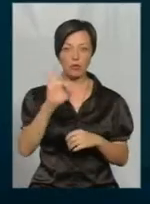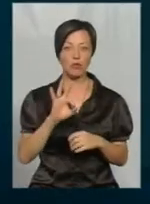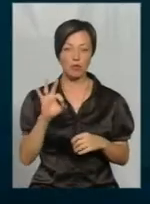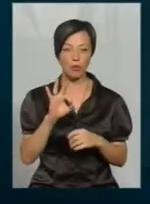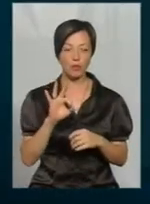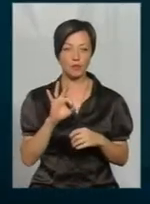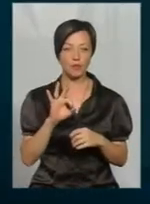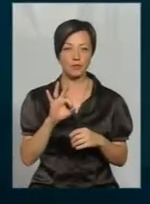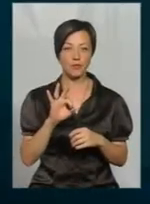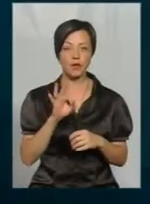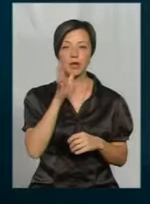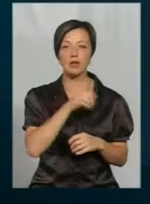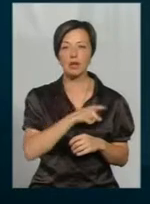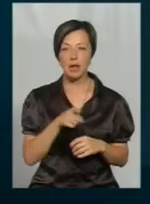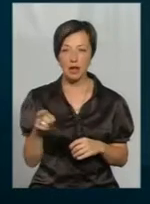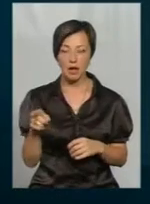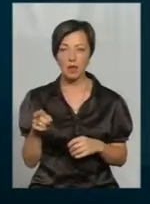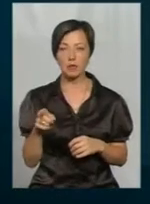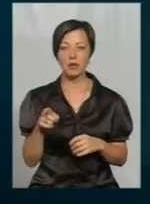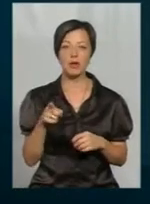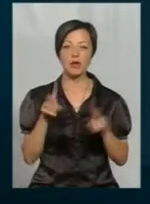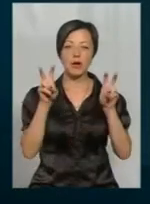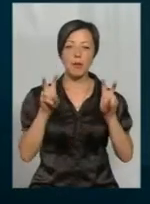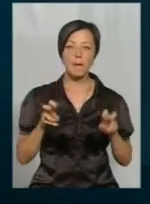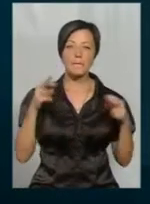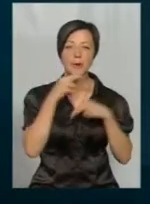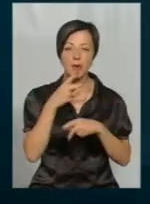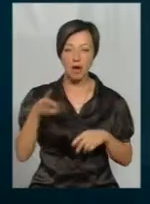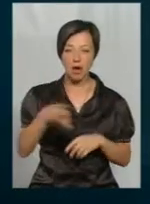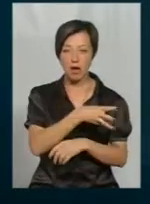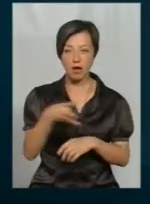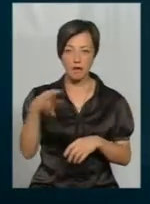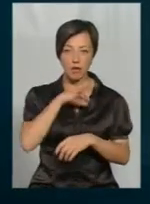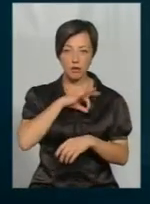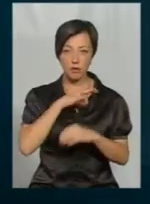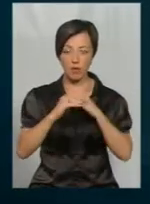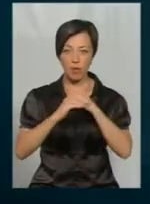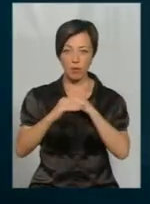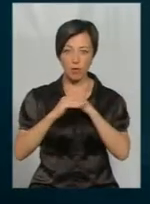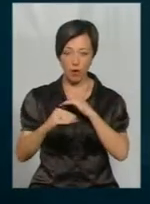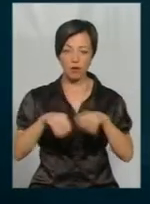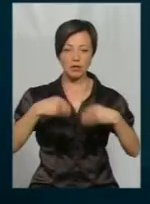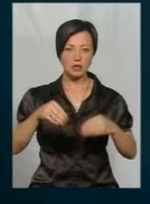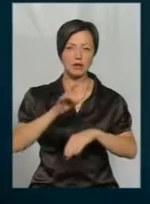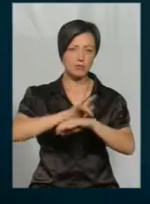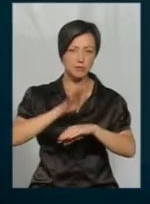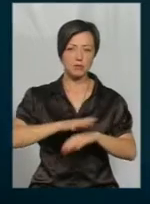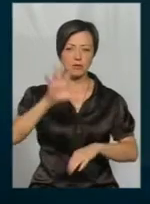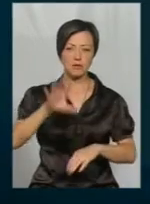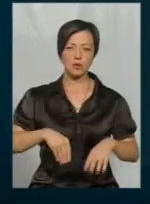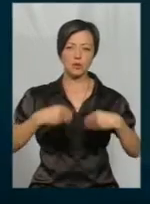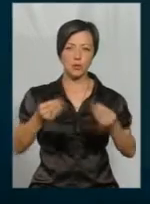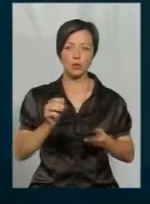строків, препаратів, які будемо використовувати. Надамо повністю всю документацію